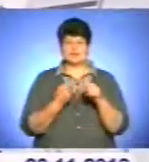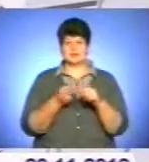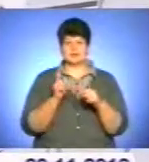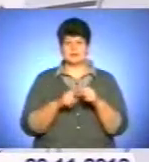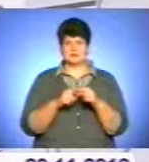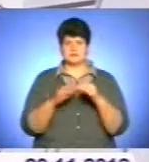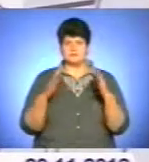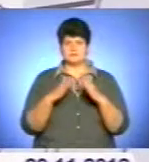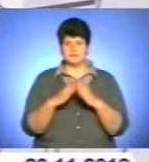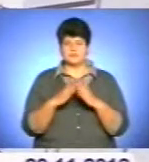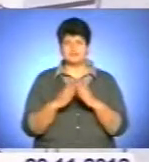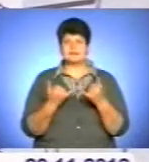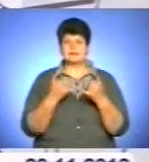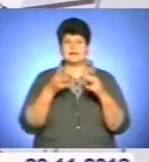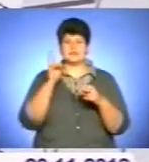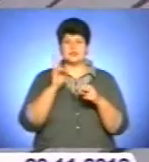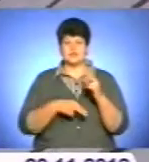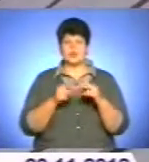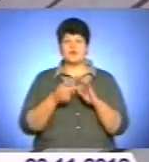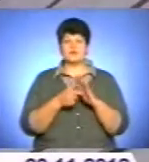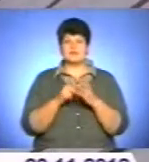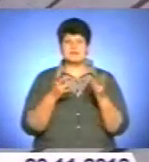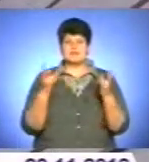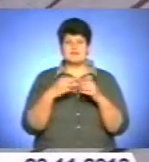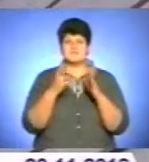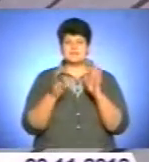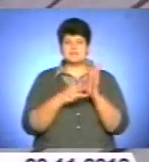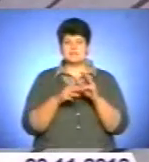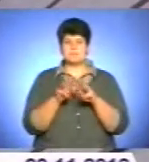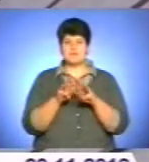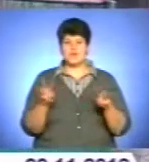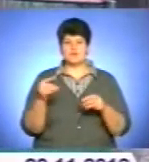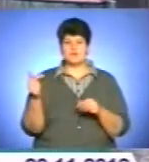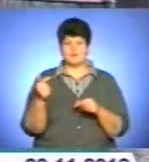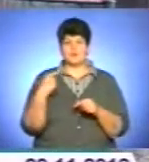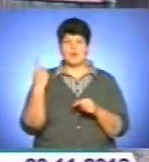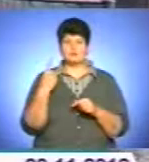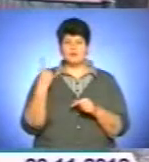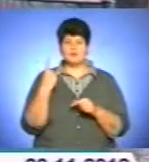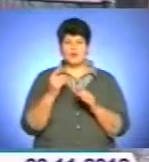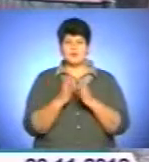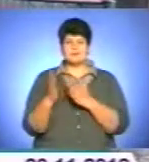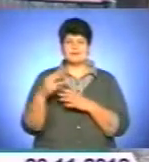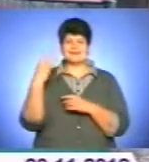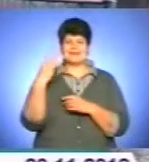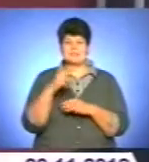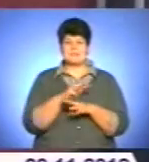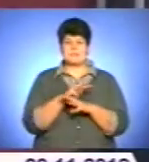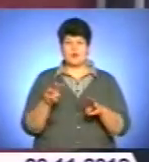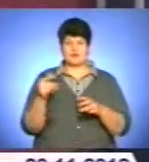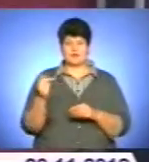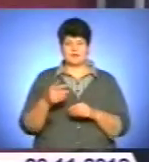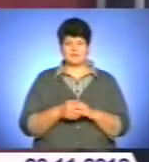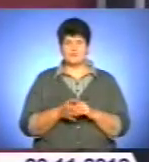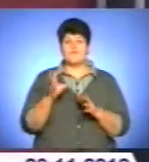Для завершення будівництва обласного архіву як мінімум необхідно 18 мільйонів гривень. На обласну ж бібліотеку більше 30 мільйонів гривень. В